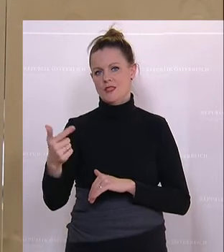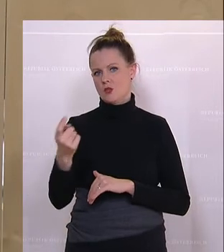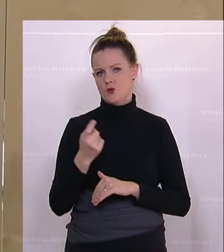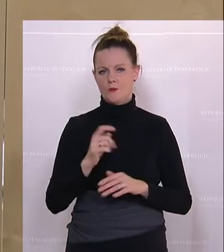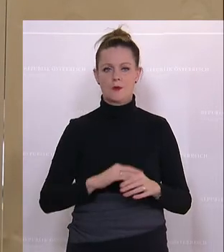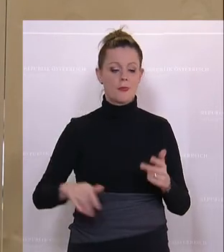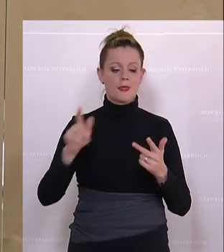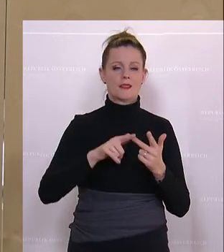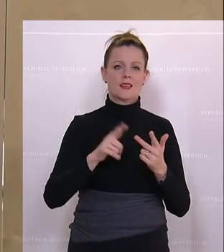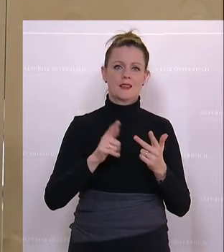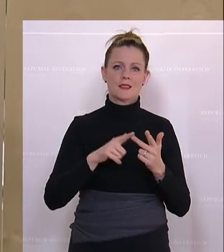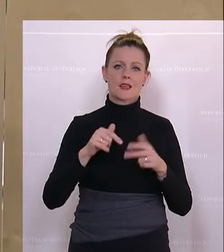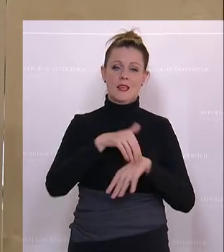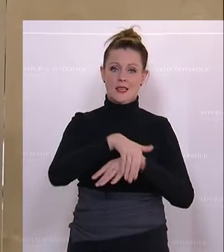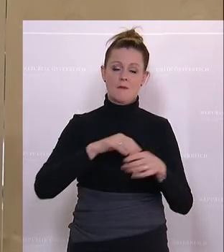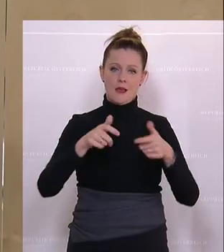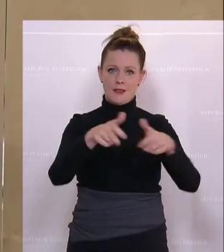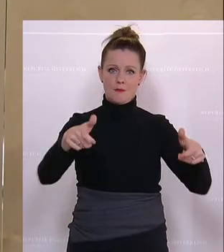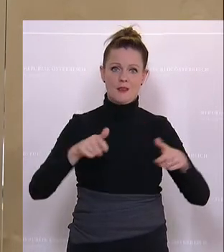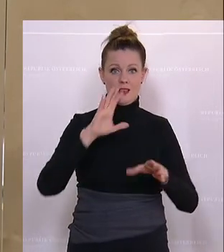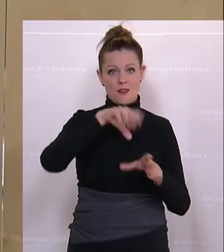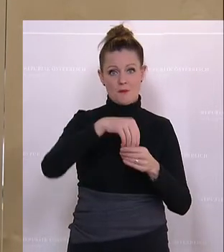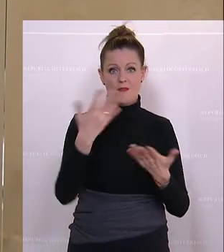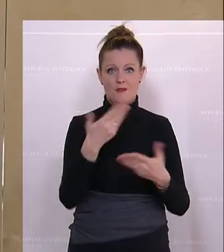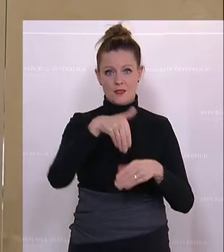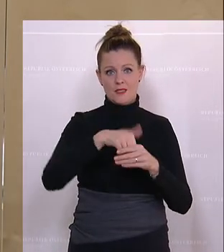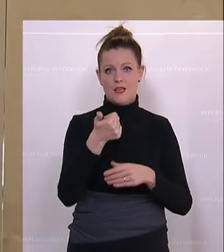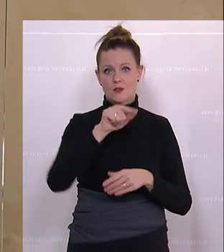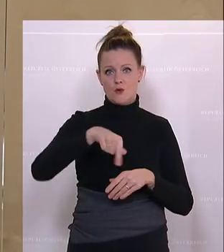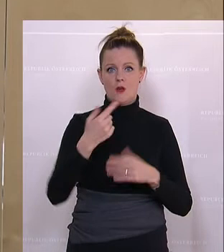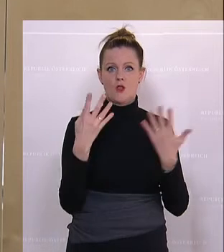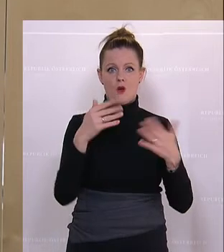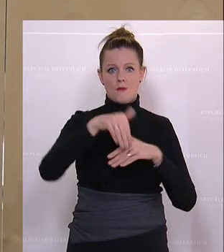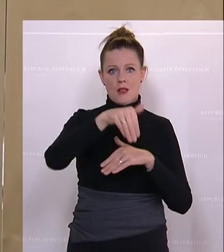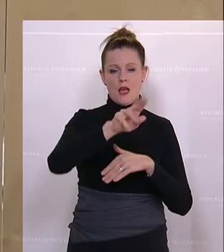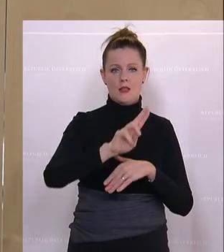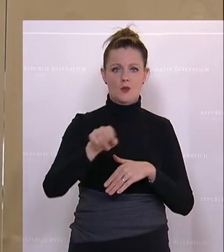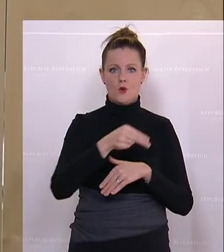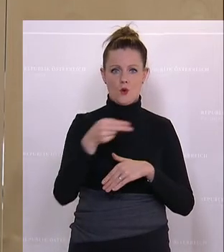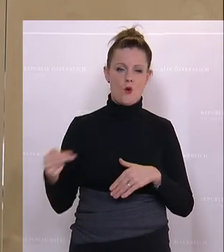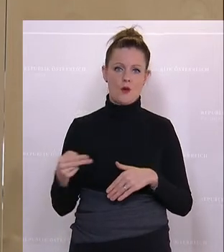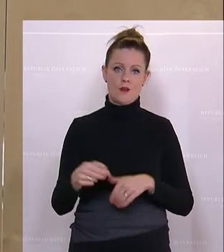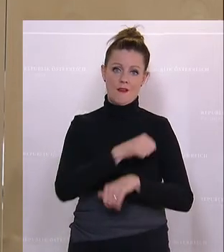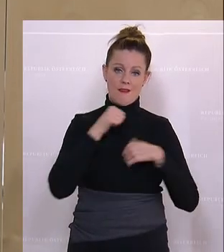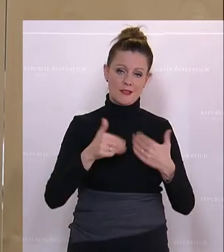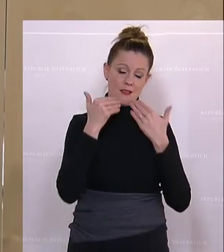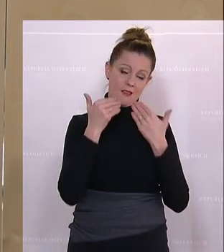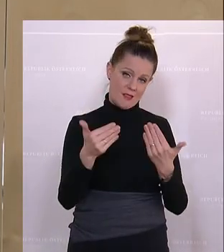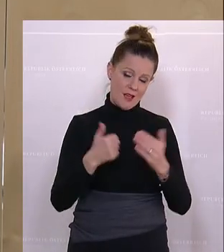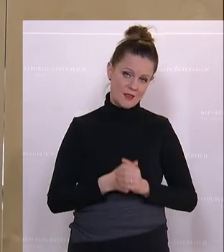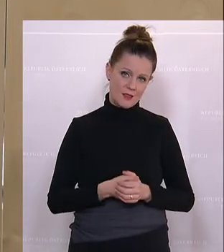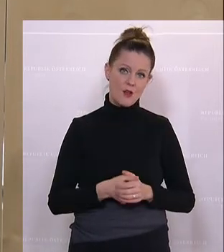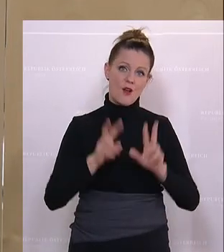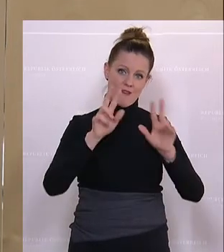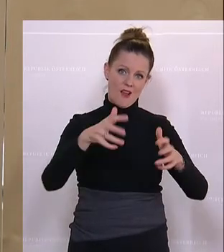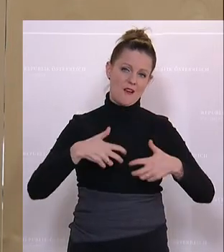dritte Gemeindepaket umfasst 1,9 Milliarden Euro. Einen herzlichen Dank dafür. Und